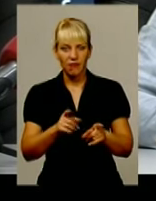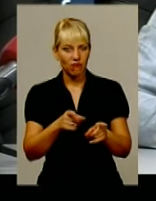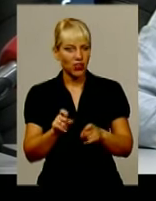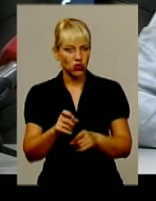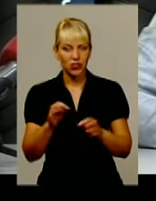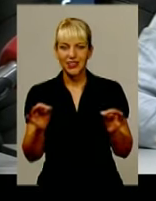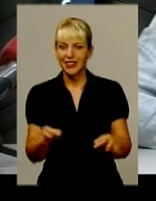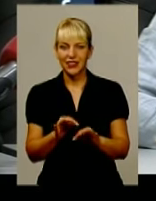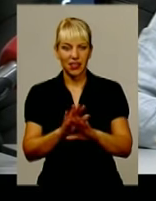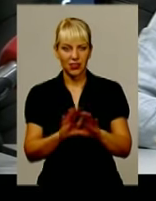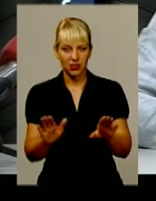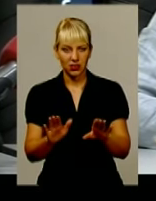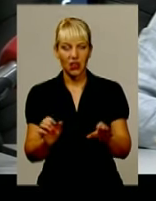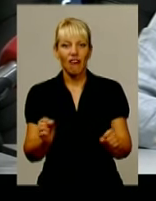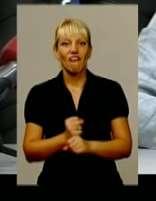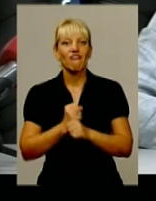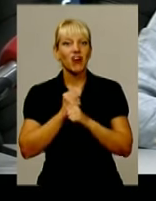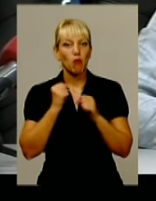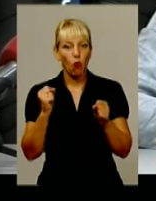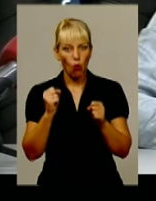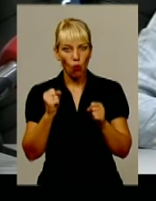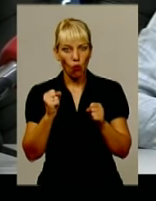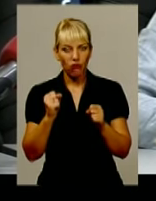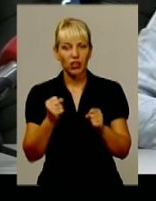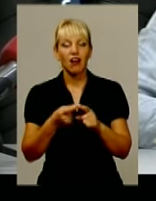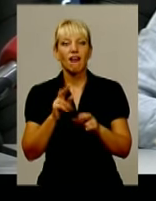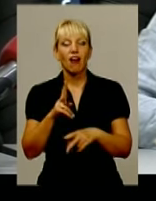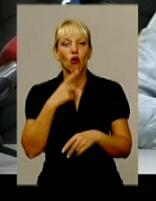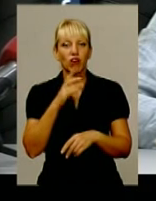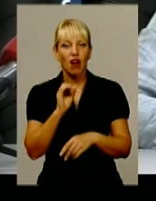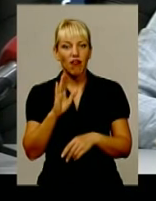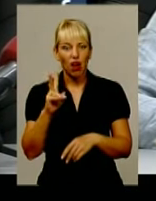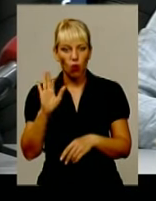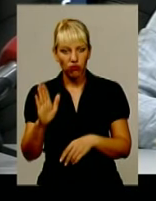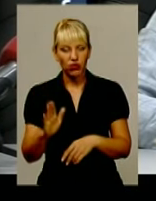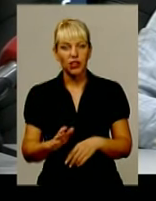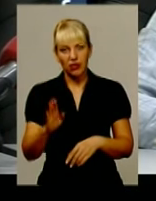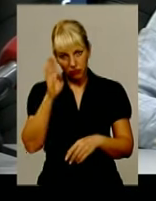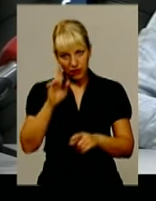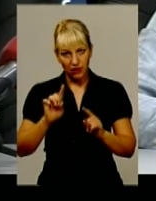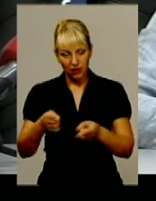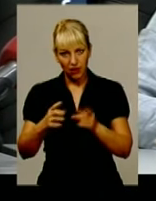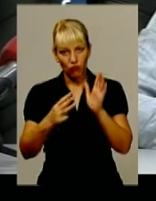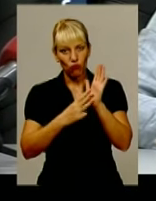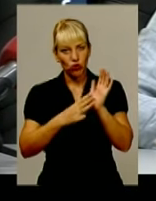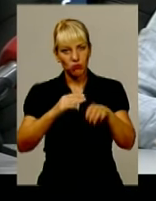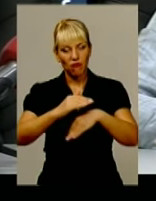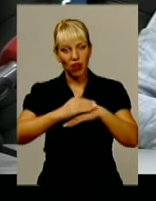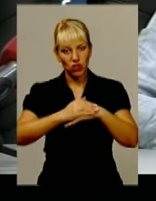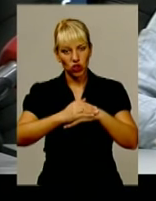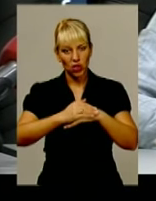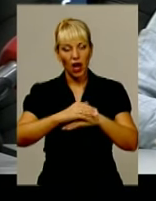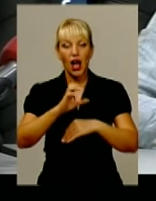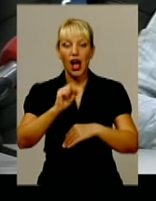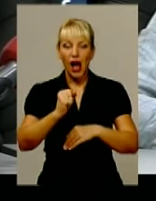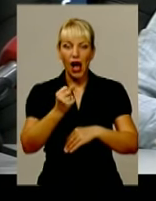ніяких вибухових пристроїв, як про те говорить Аваков. Затриманий він офіційно о 8-й годині вечора, а